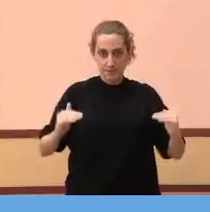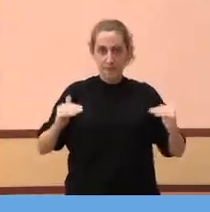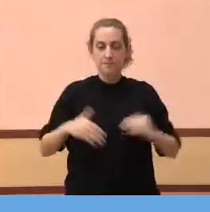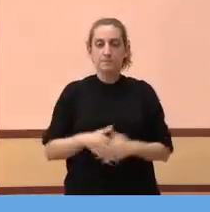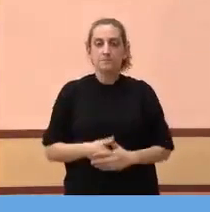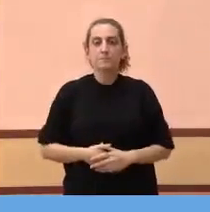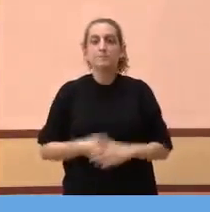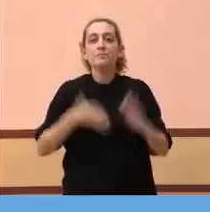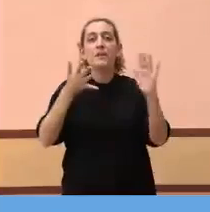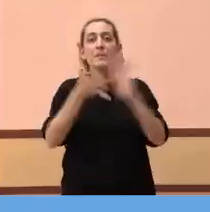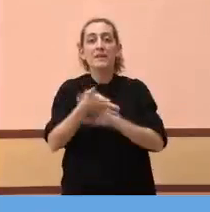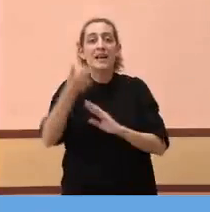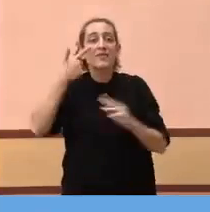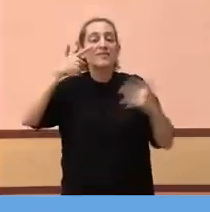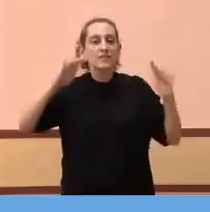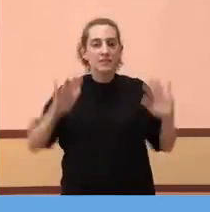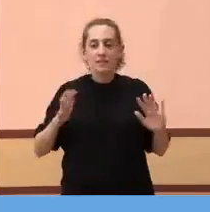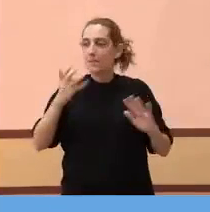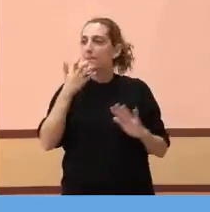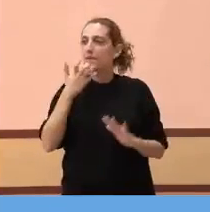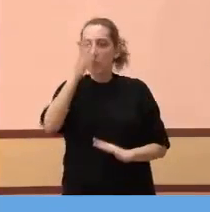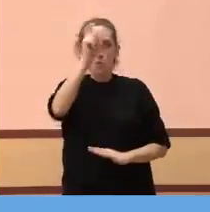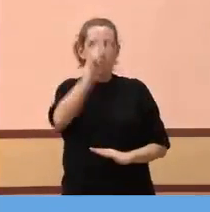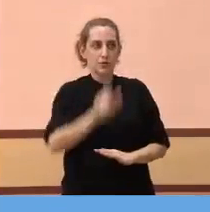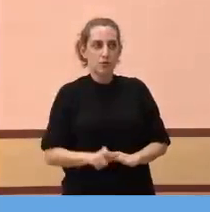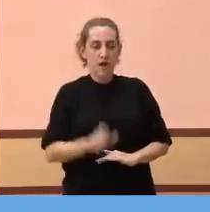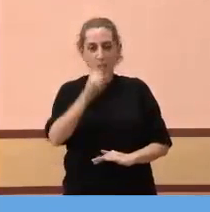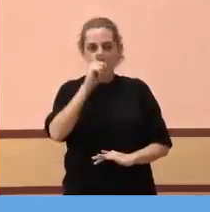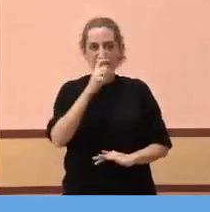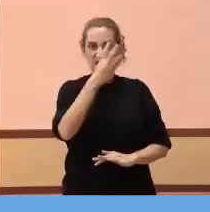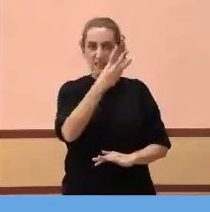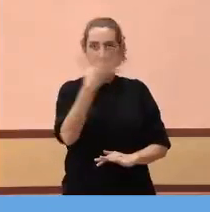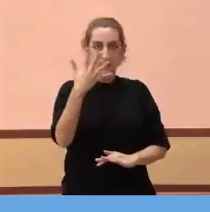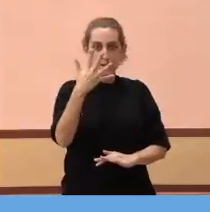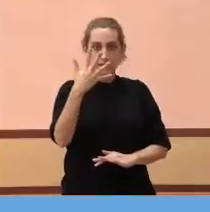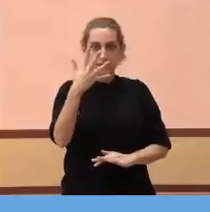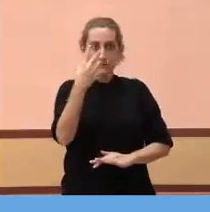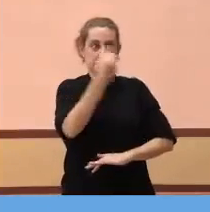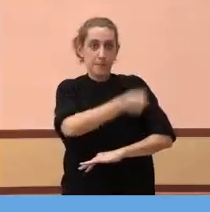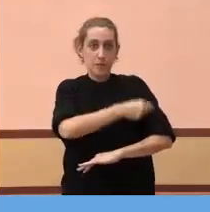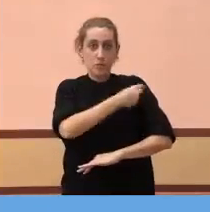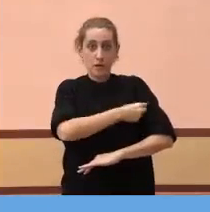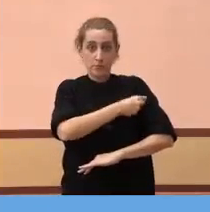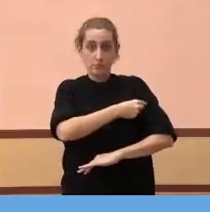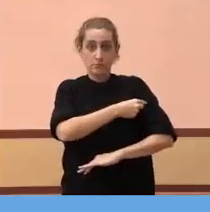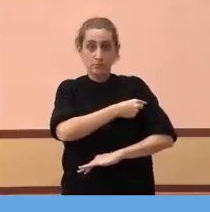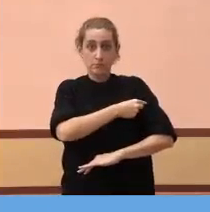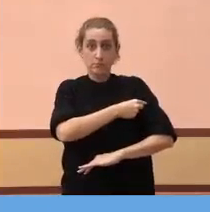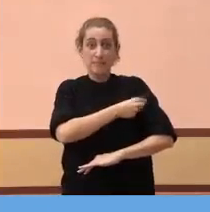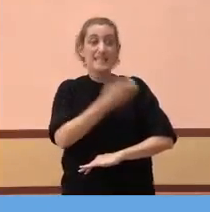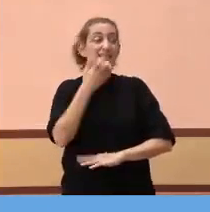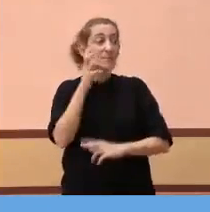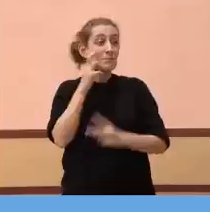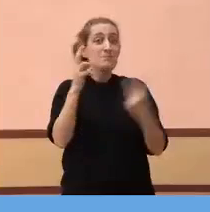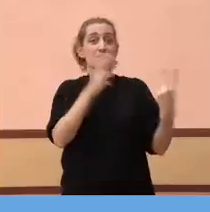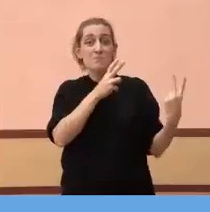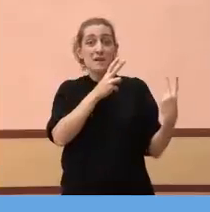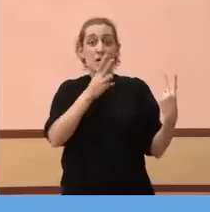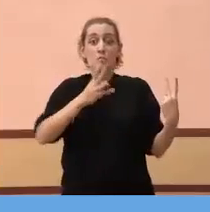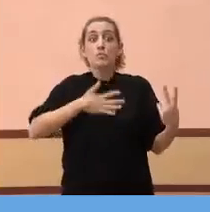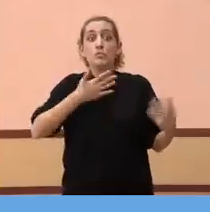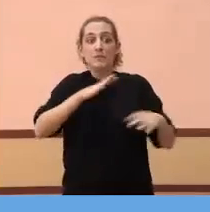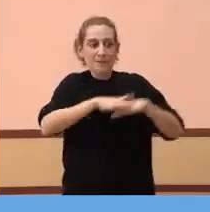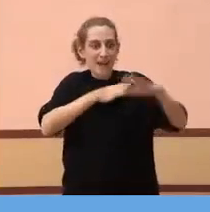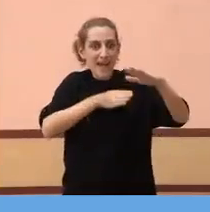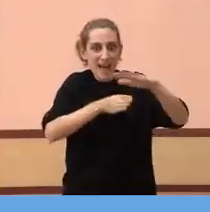abans de vacunar, per exemple, una persona de 35 que té una probabilitat d'ingrés de 0,5%